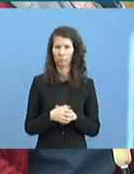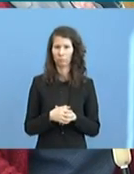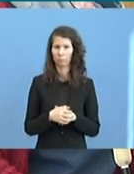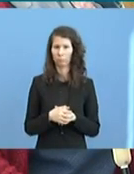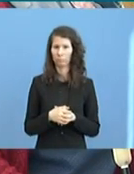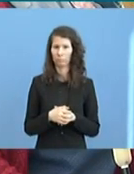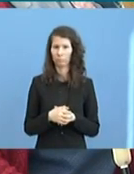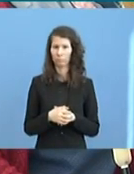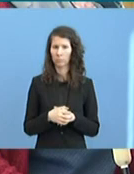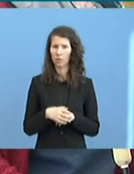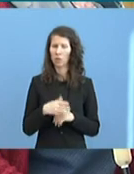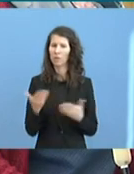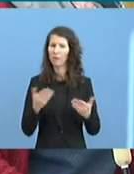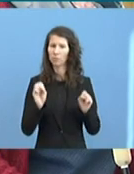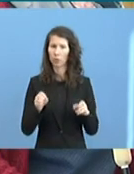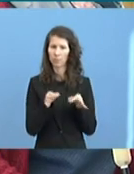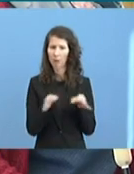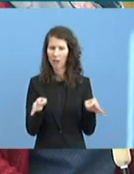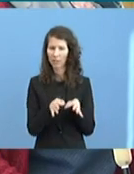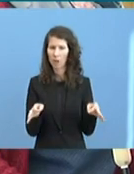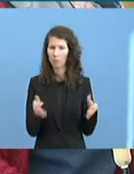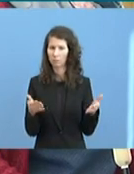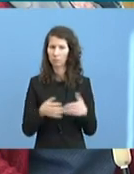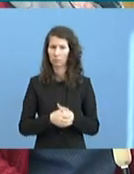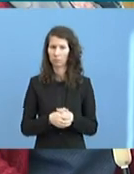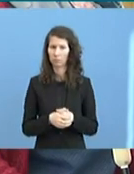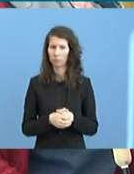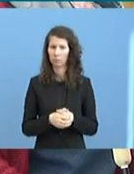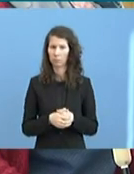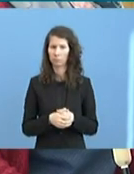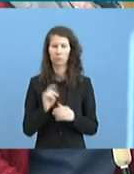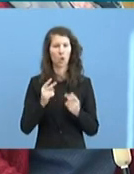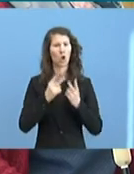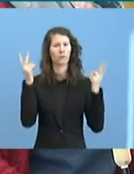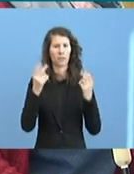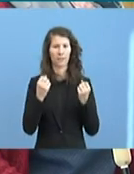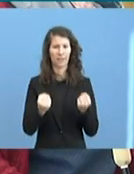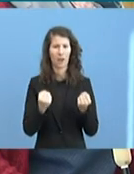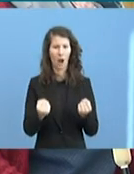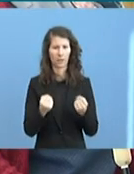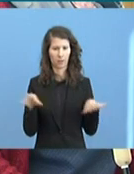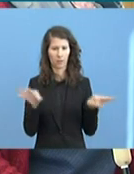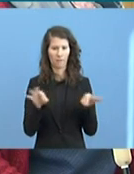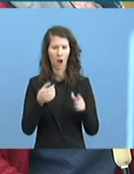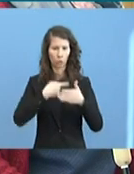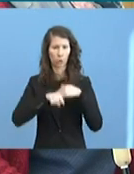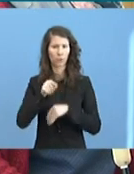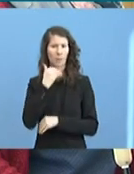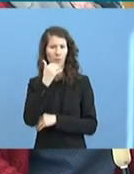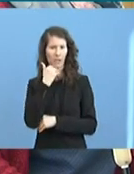denn die Maßnahmen sein, wie es heißt, wenn die öffentliche Sicherheit der Gefahr ist durch diese Berichterstattung?